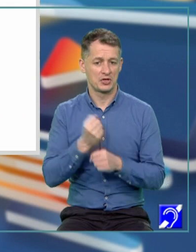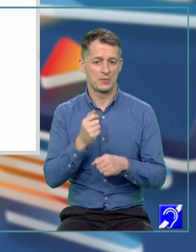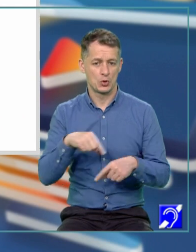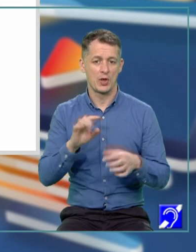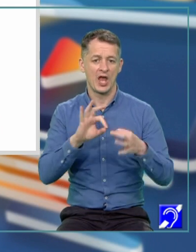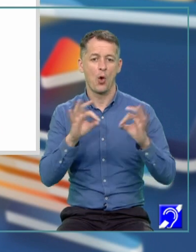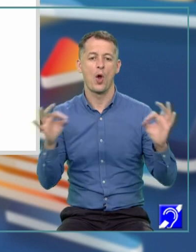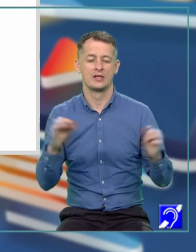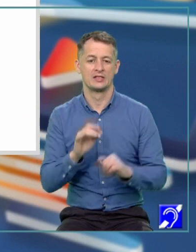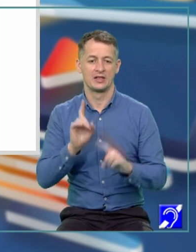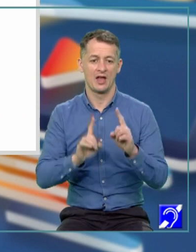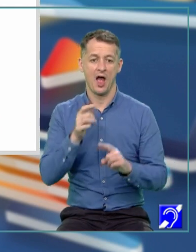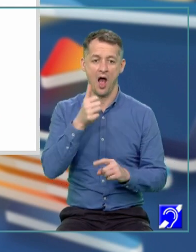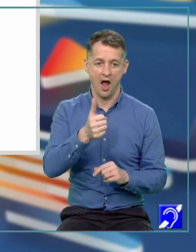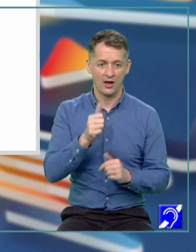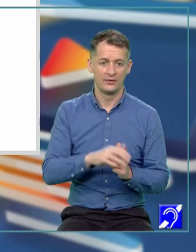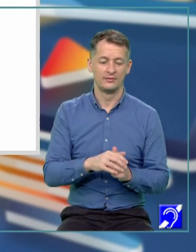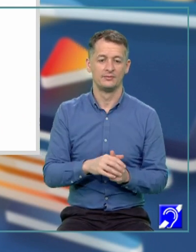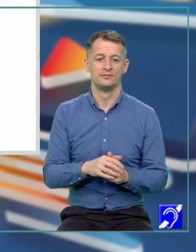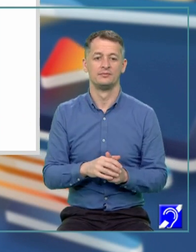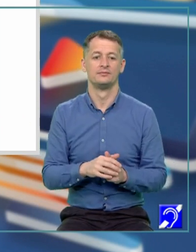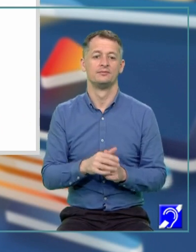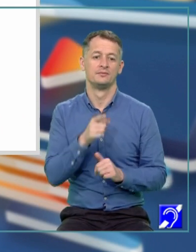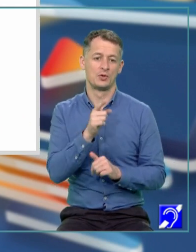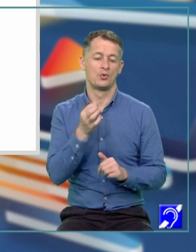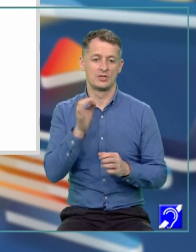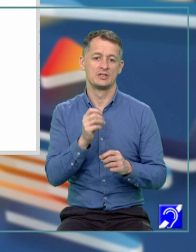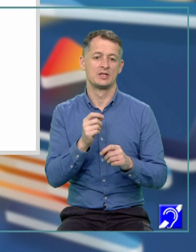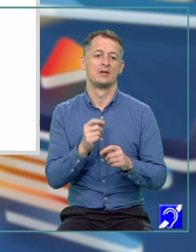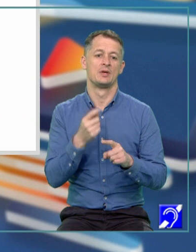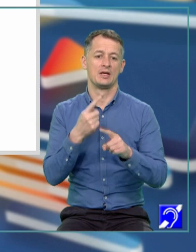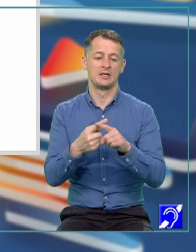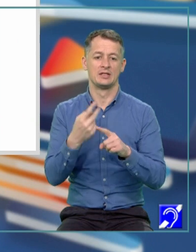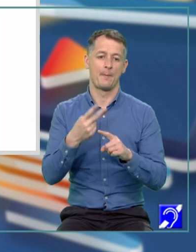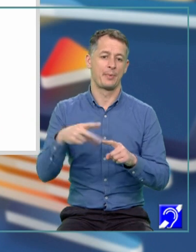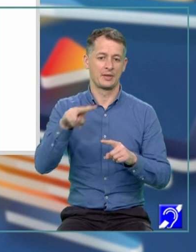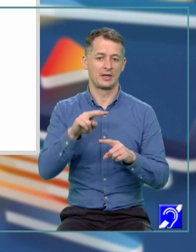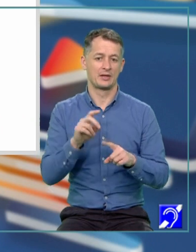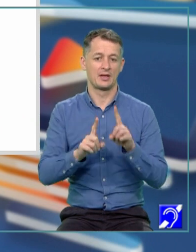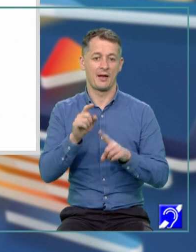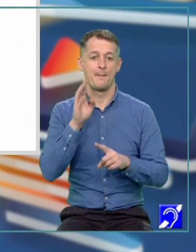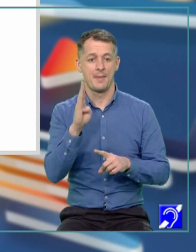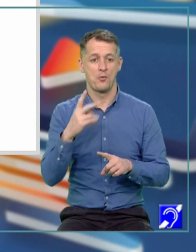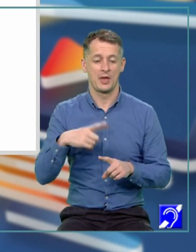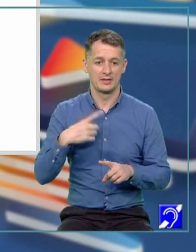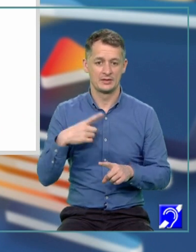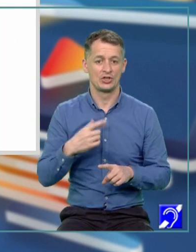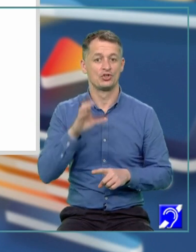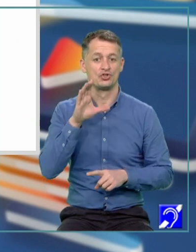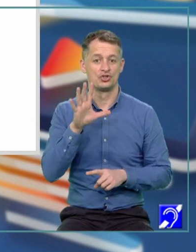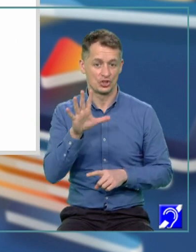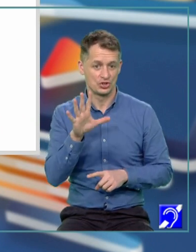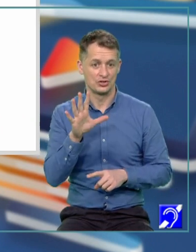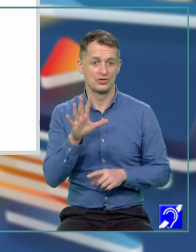Așadar, dacă A-ul este 1, vom scrie X pătrat, dacă B-ul este 5,